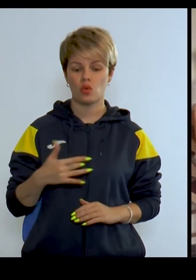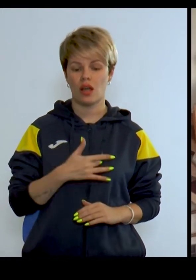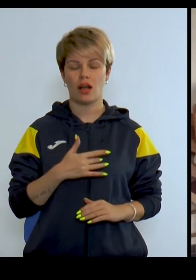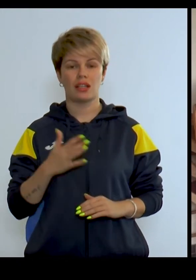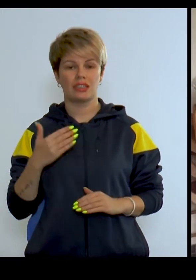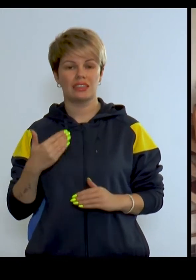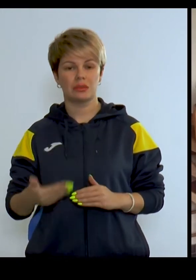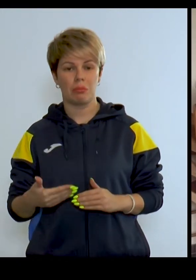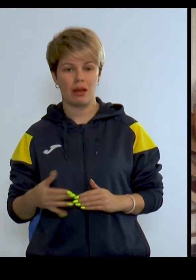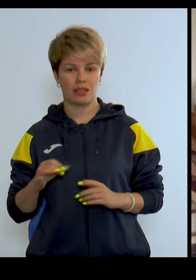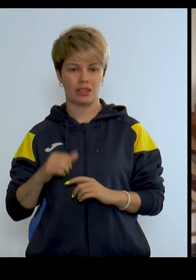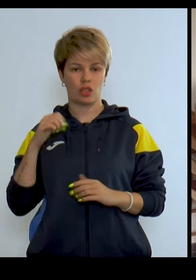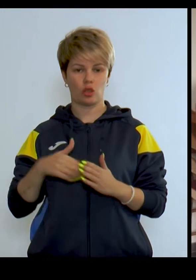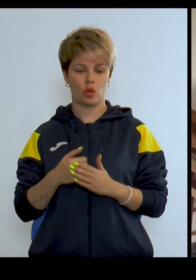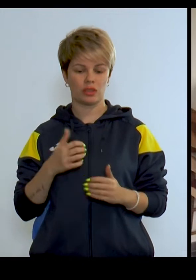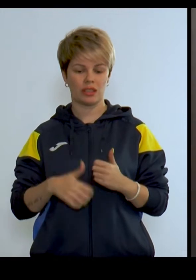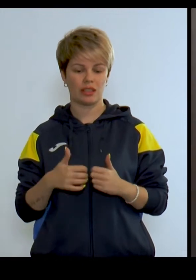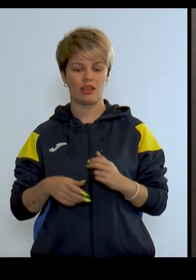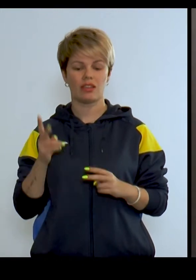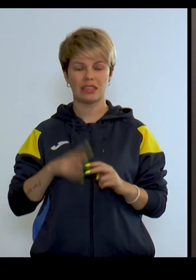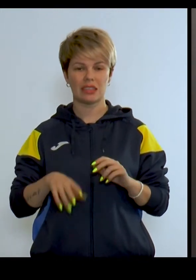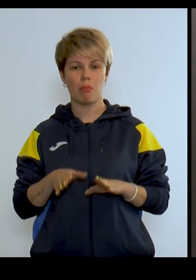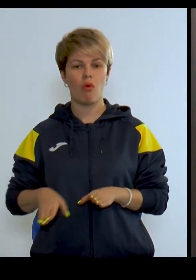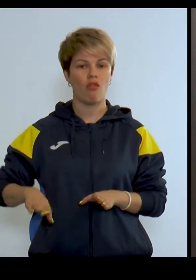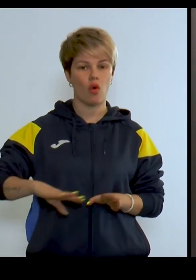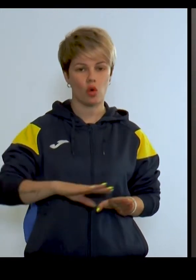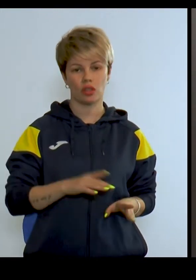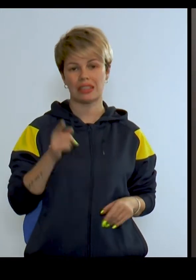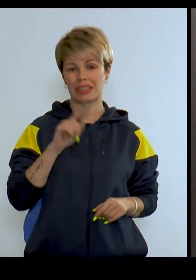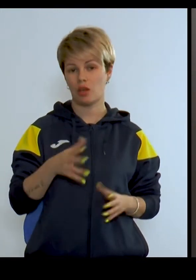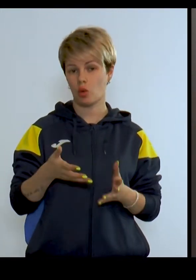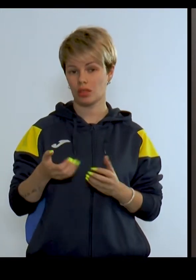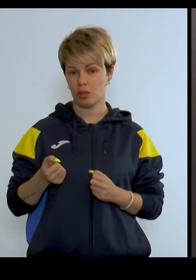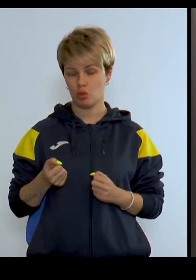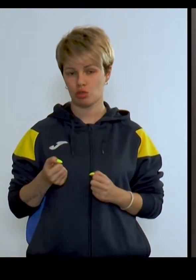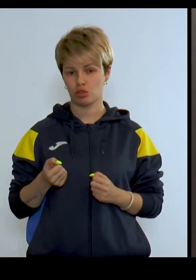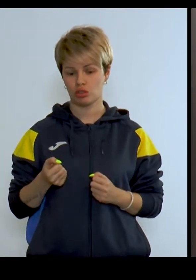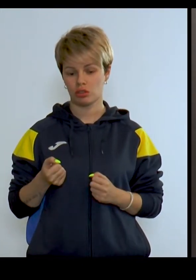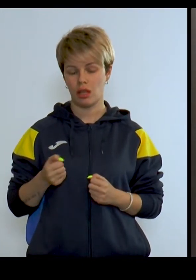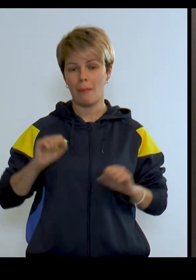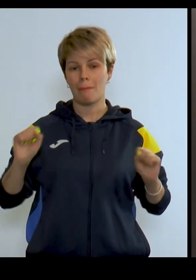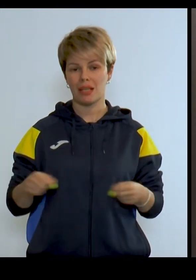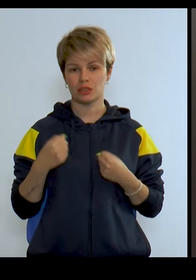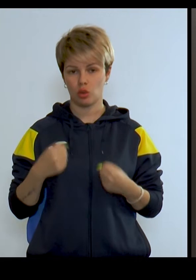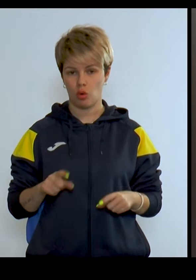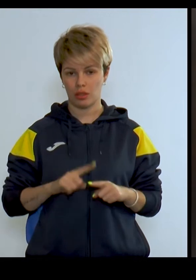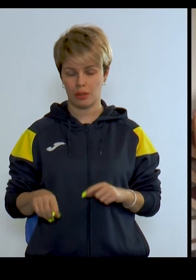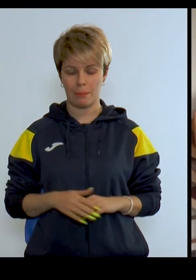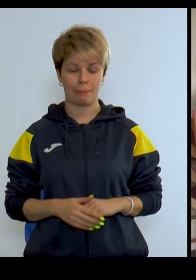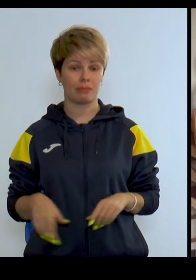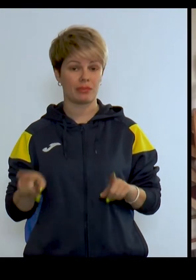спереді до середини Чуть-чуть І в кінці полурота ти отримуєш прискорення